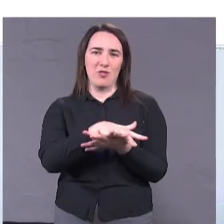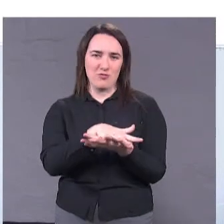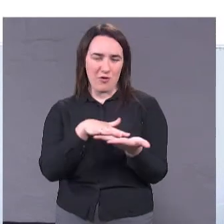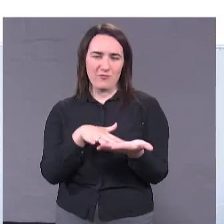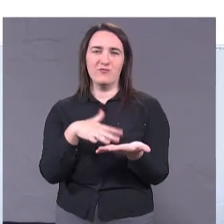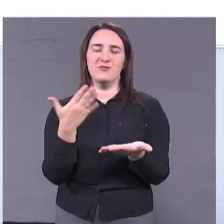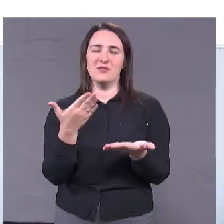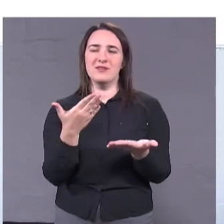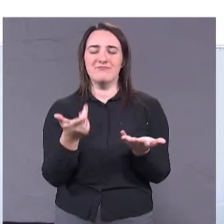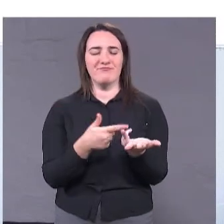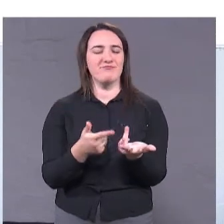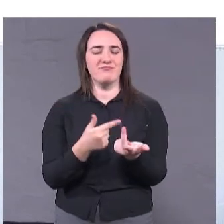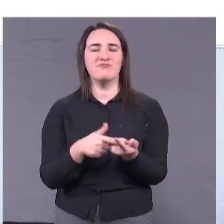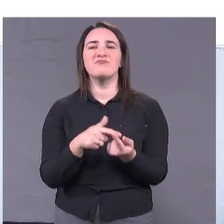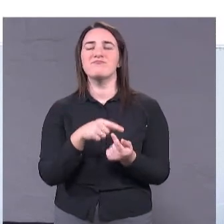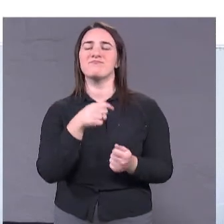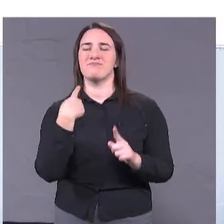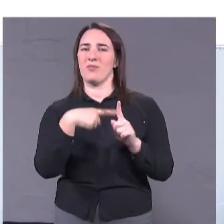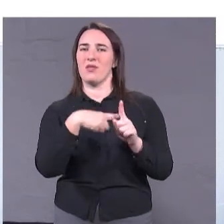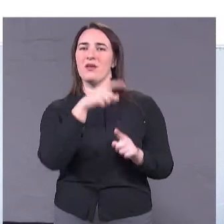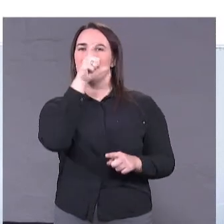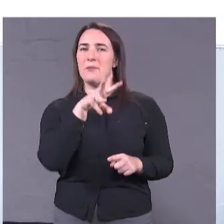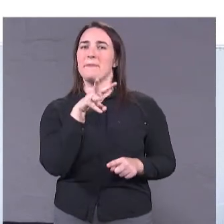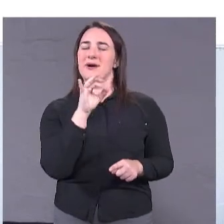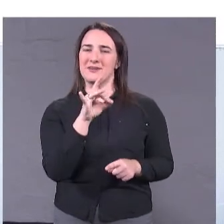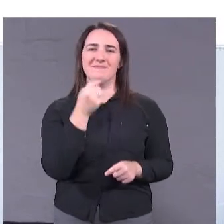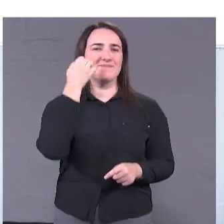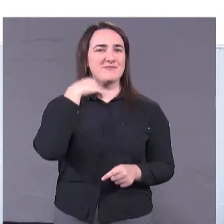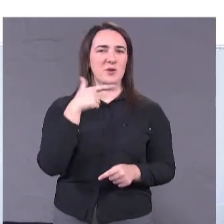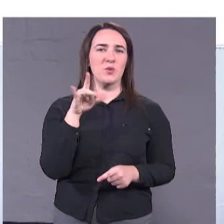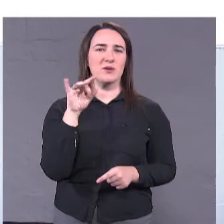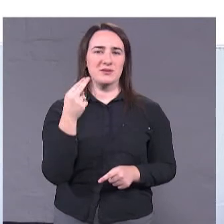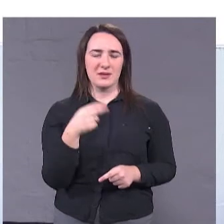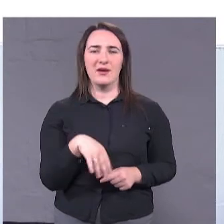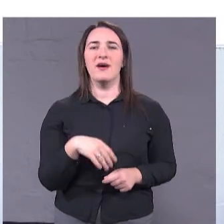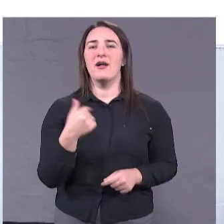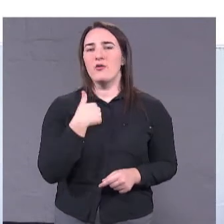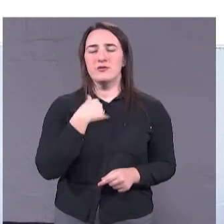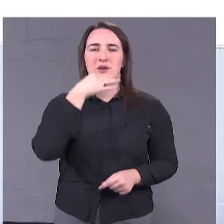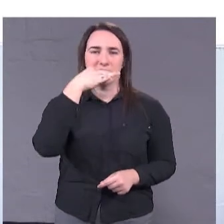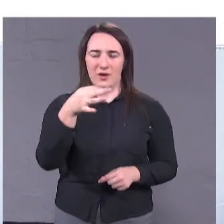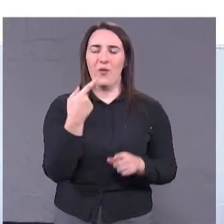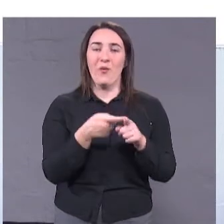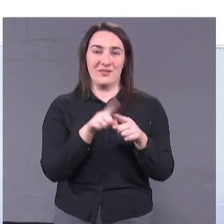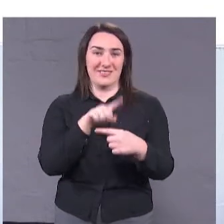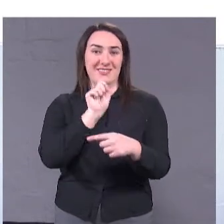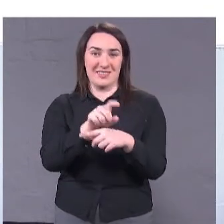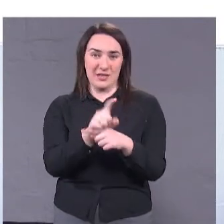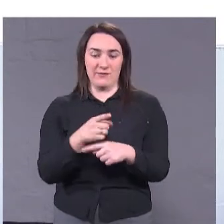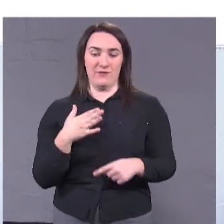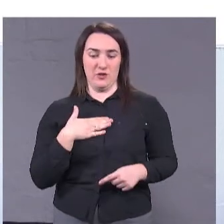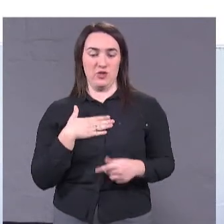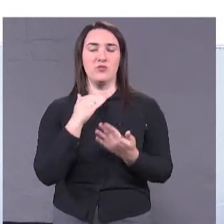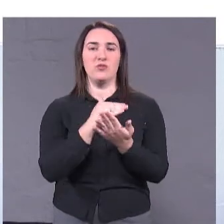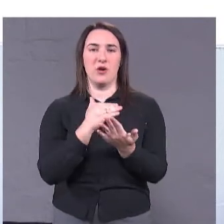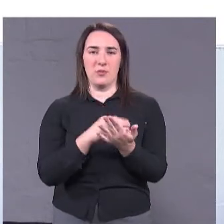перечисляти достоинств данного мэра, але я хочу сказати, що ця задача в нашій програмі блока